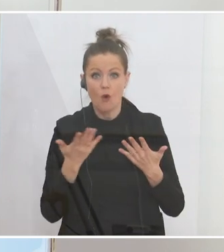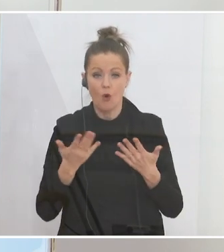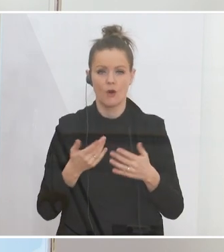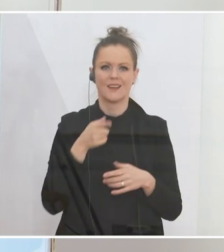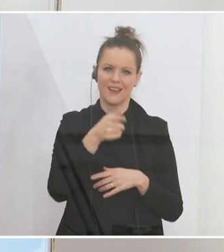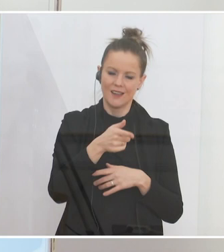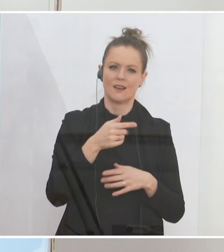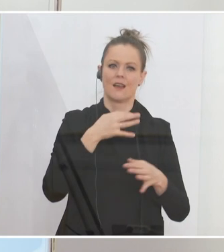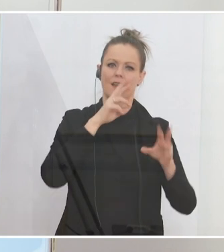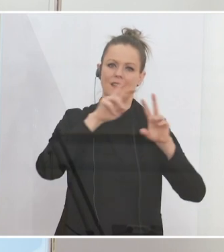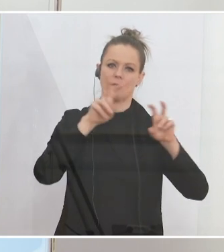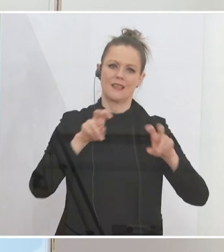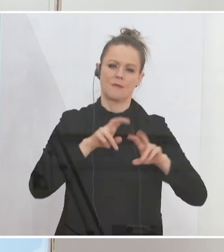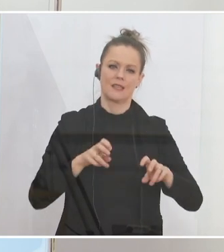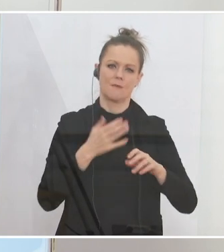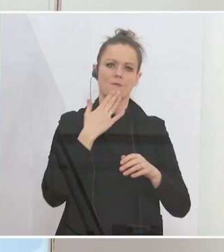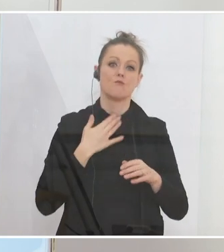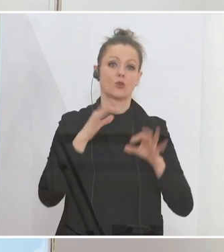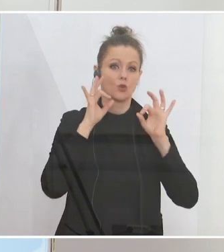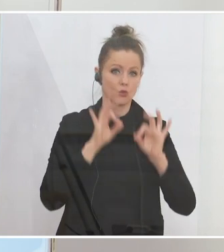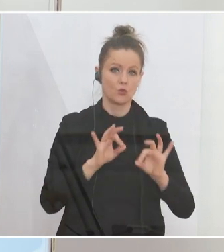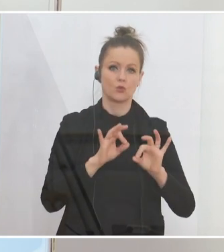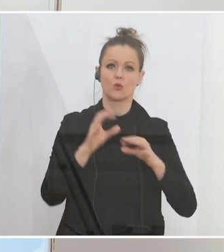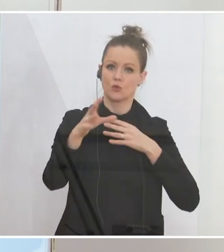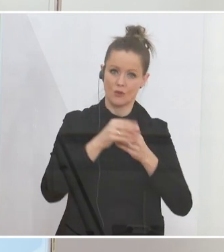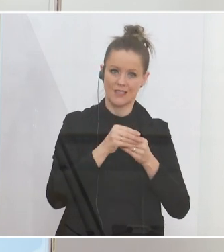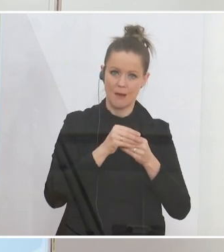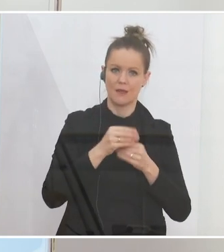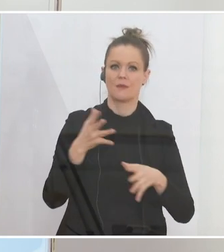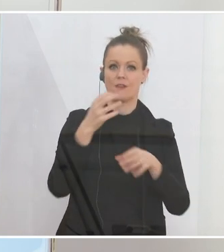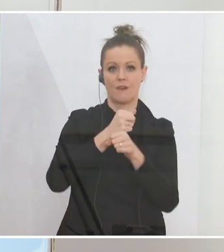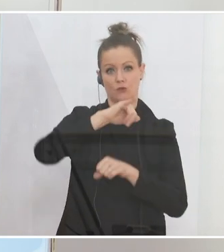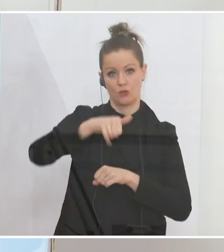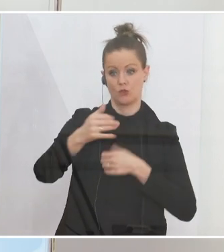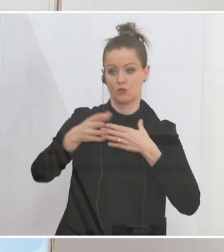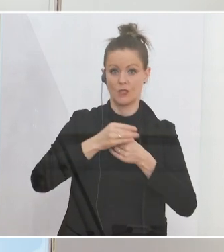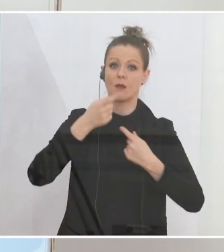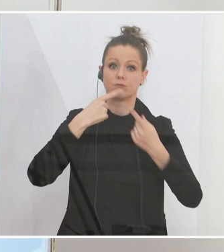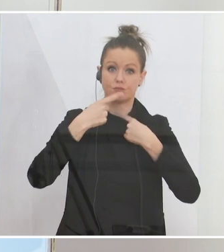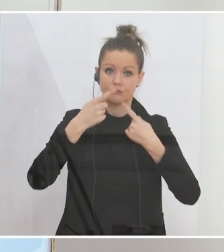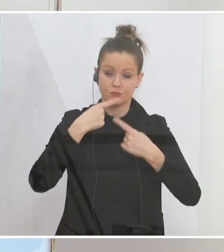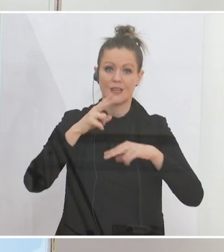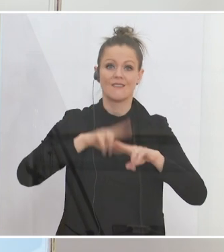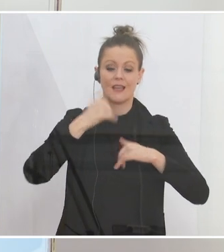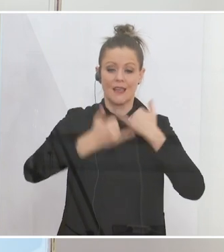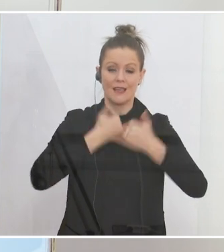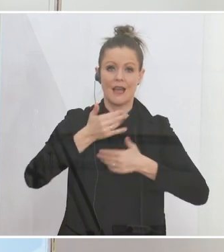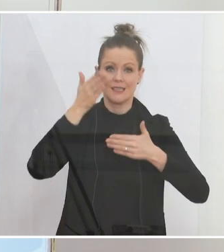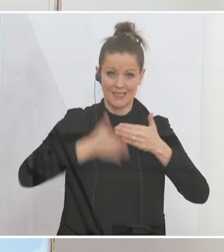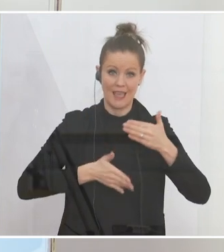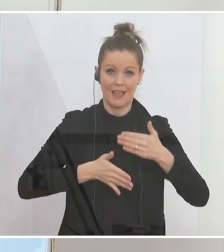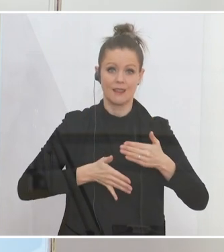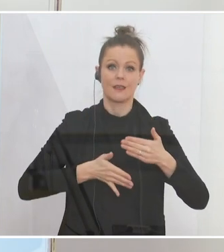gut gemeinsam auch mit den Verfassungsjuristen klären, damit diese Maßnahme, wenn sie mit Jahresende in Kraft ist, auch sicher